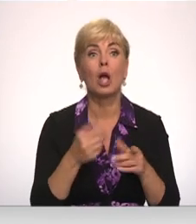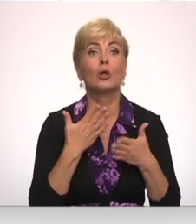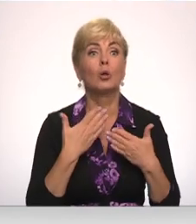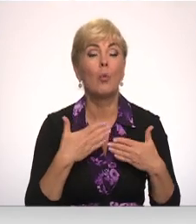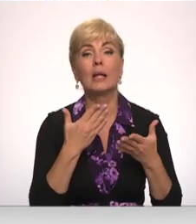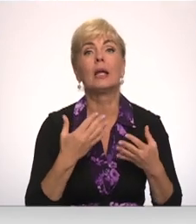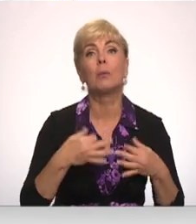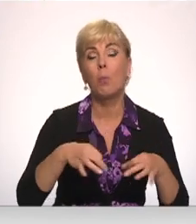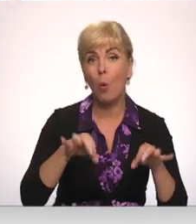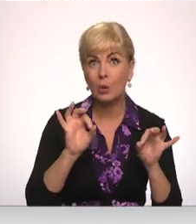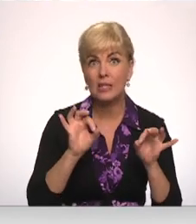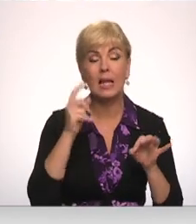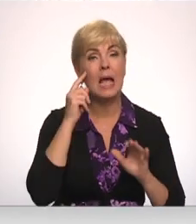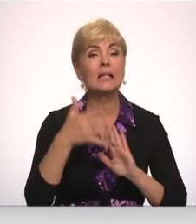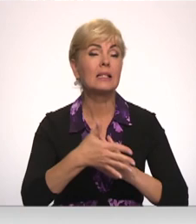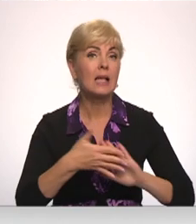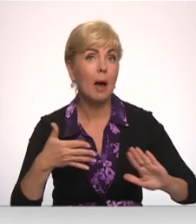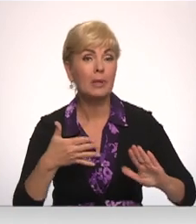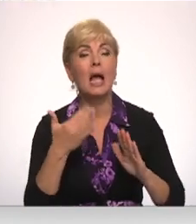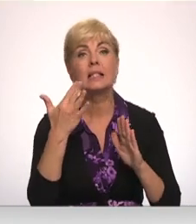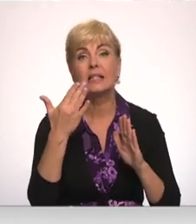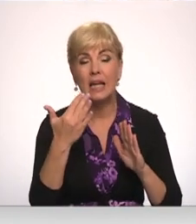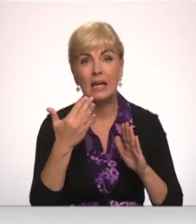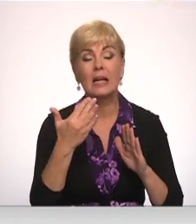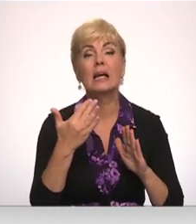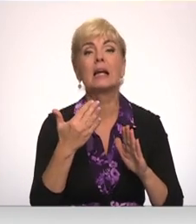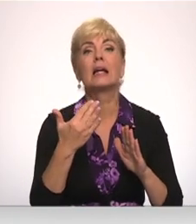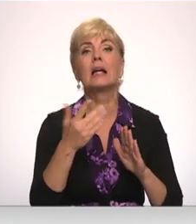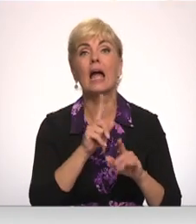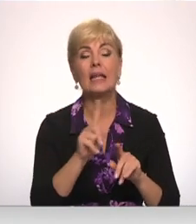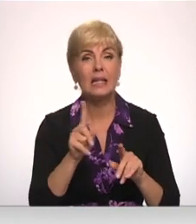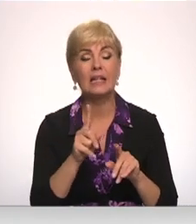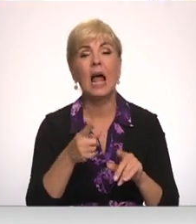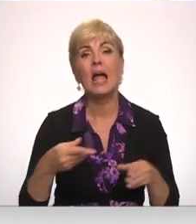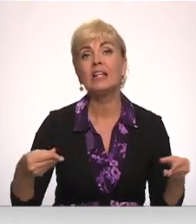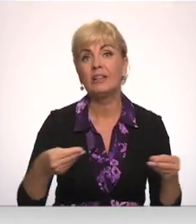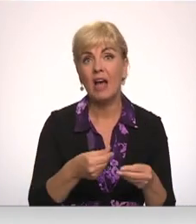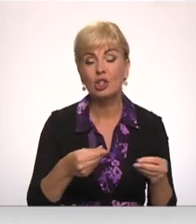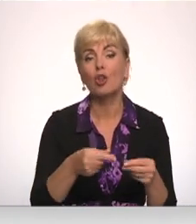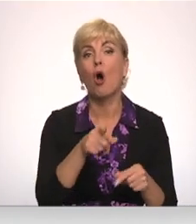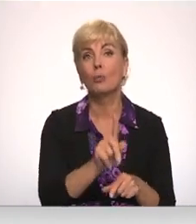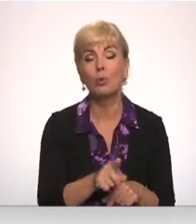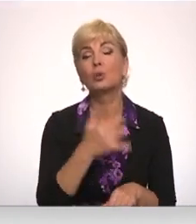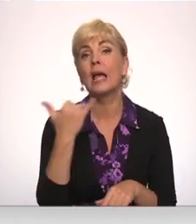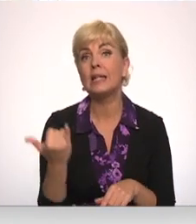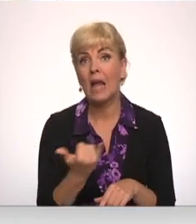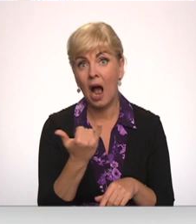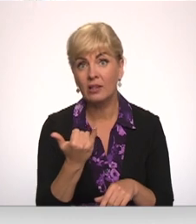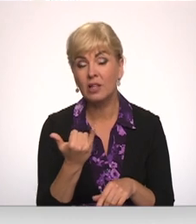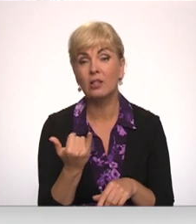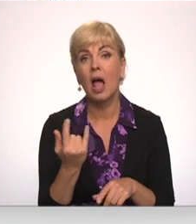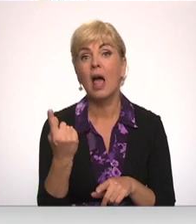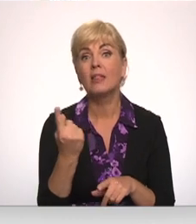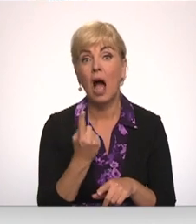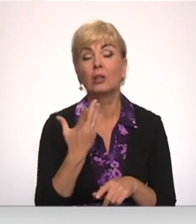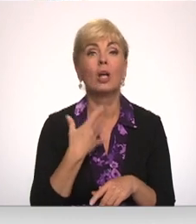ļoti būtiski saprast arī, cik lielā mērā investori būs ieinteresēti. Protams, šeit nākt viens